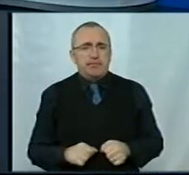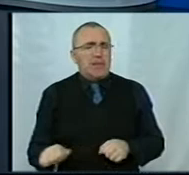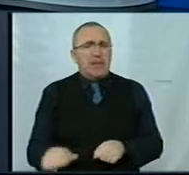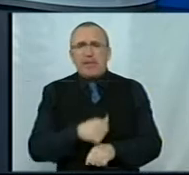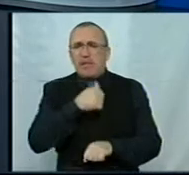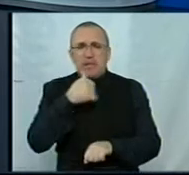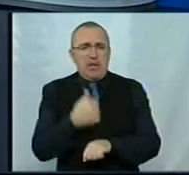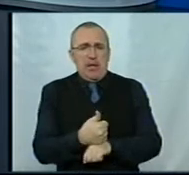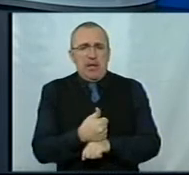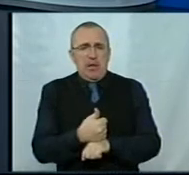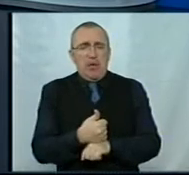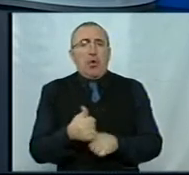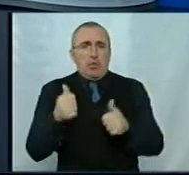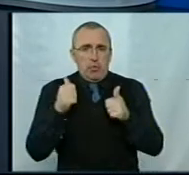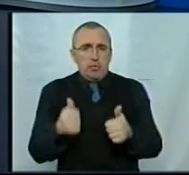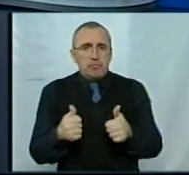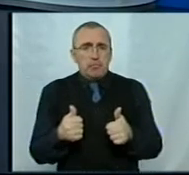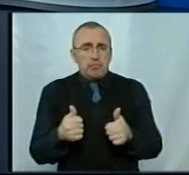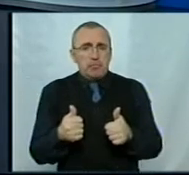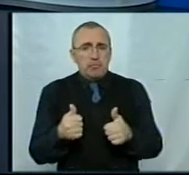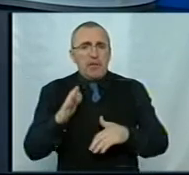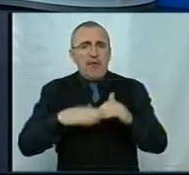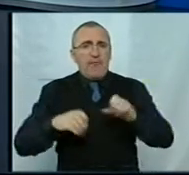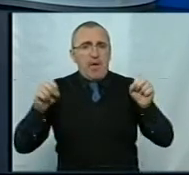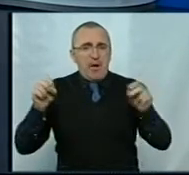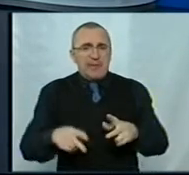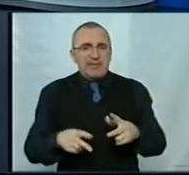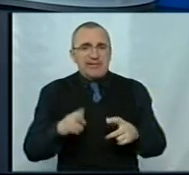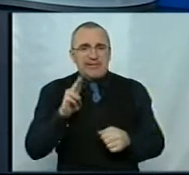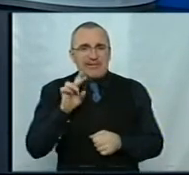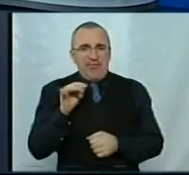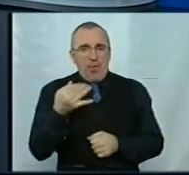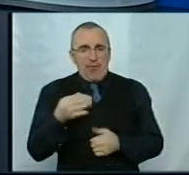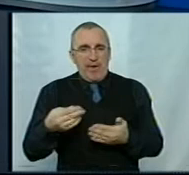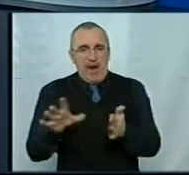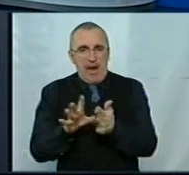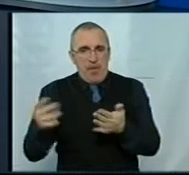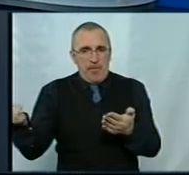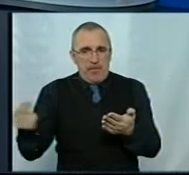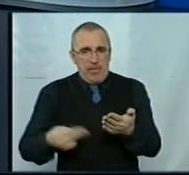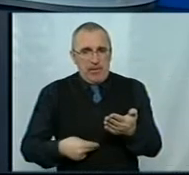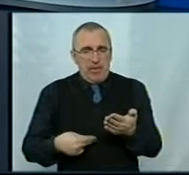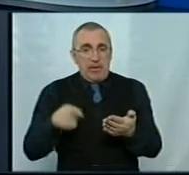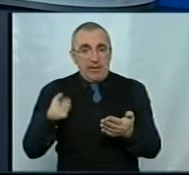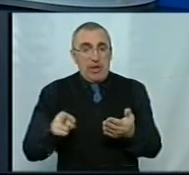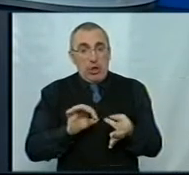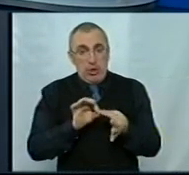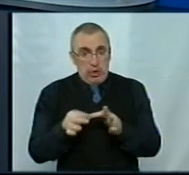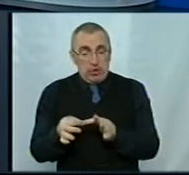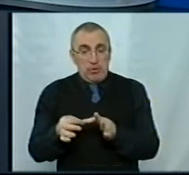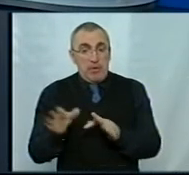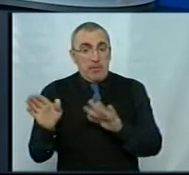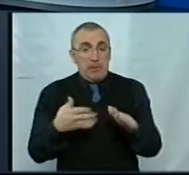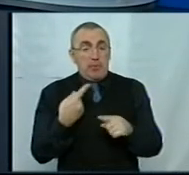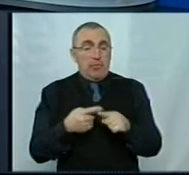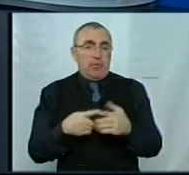Найголовніше, ну і добре, кваліфікаційний цифровий підпис, електронний підпис, це та річ, після якої ви